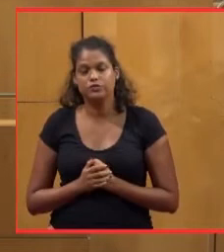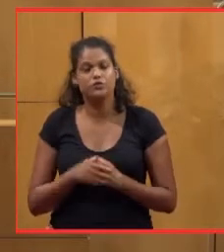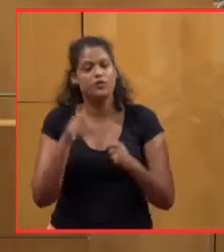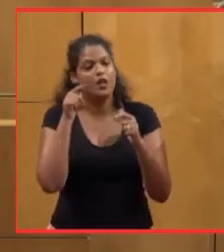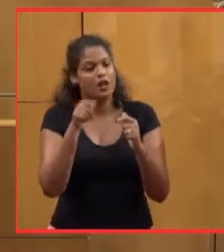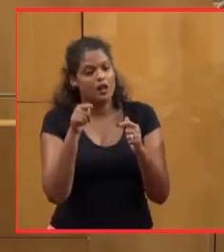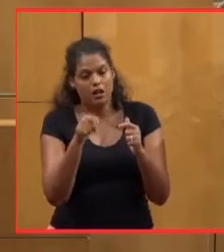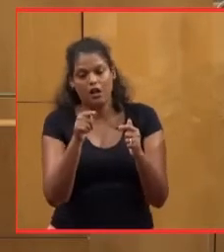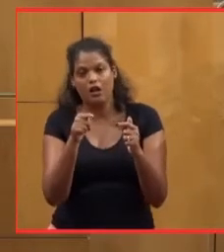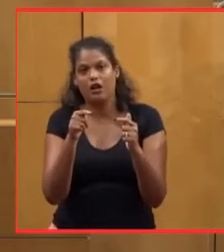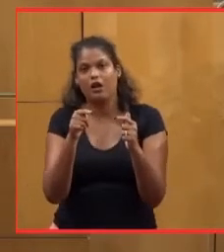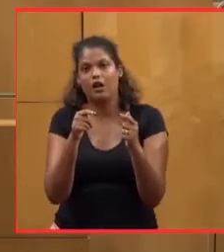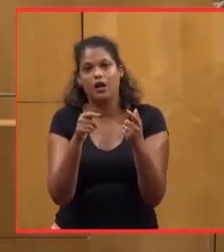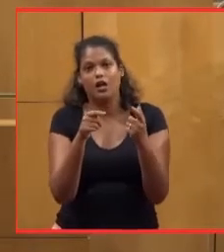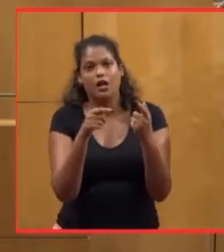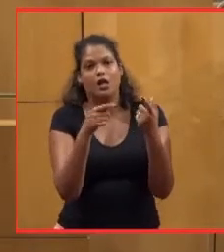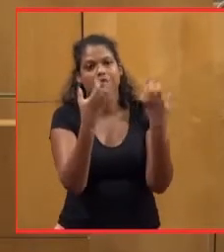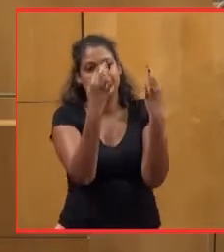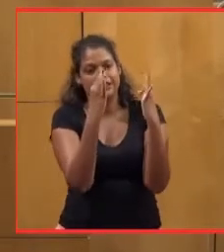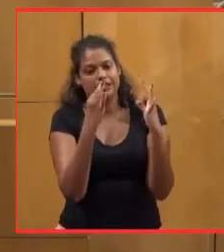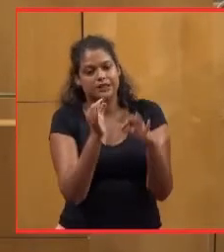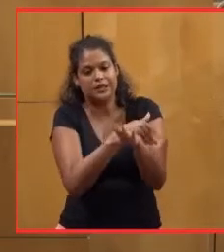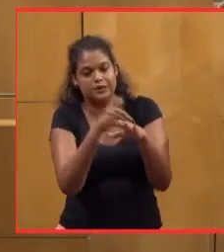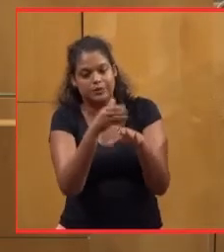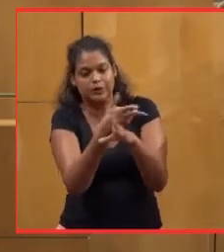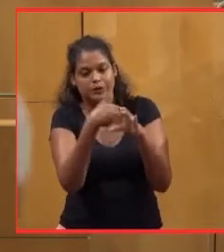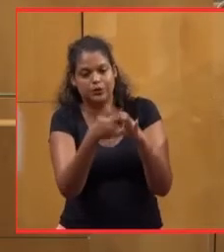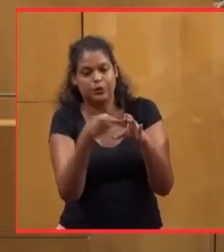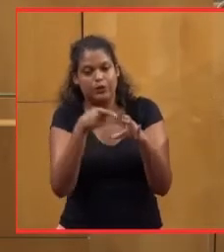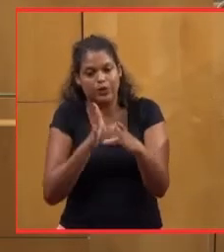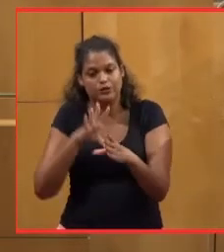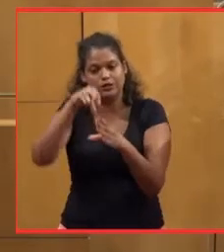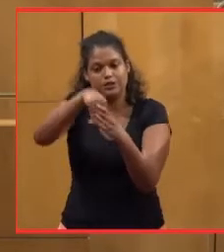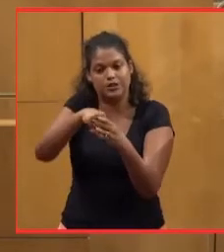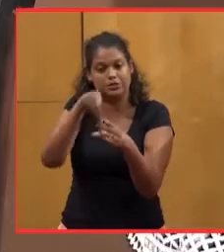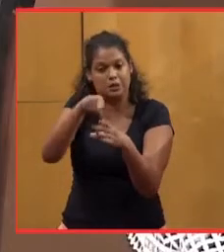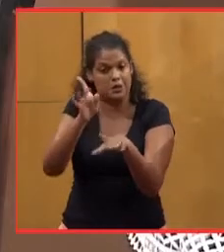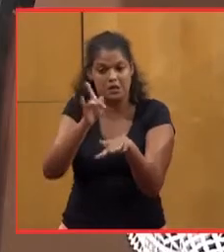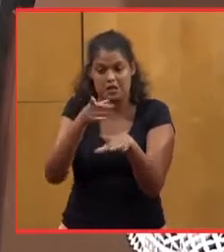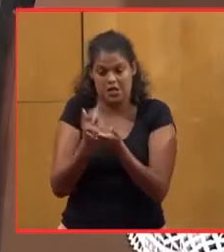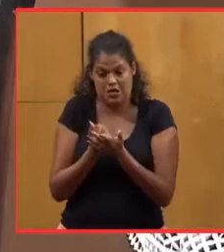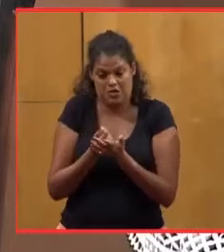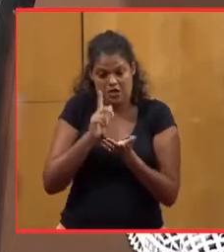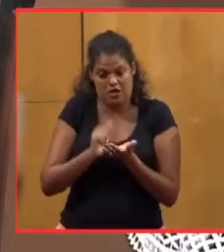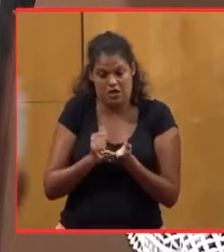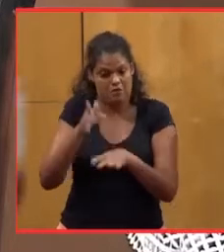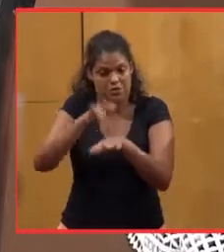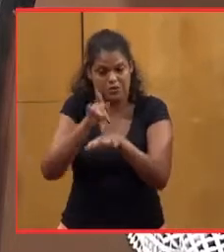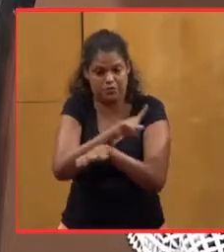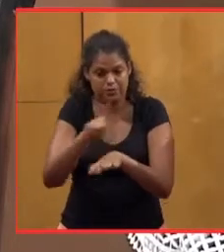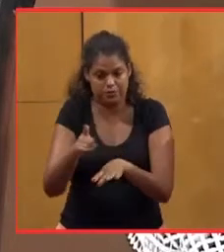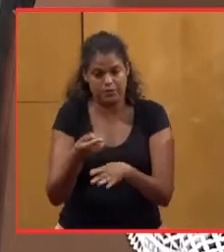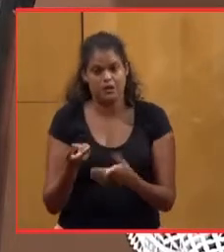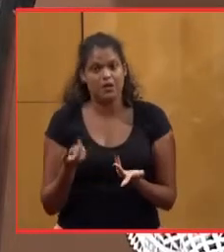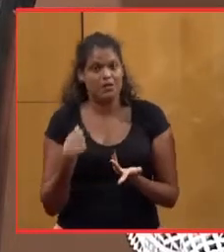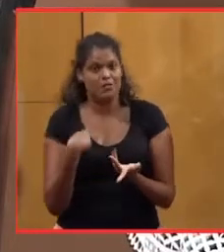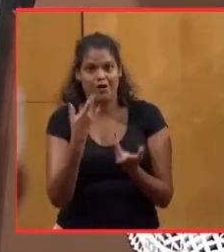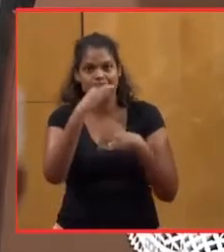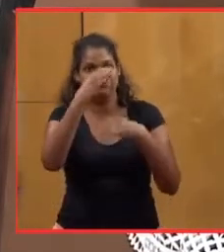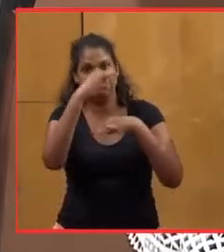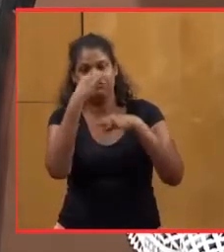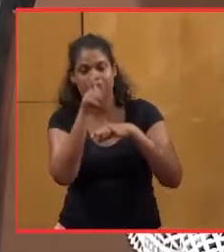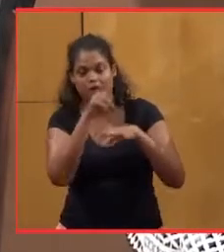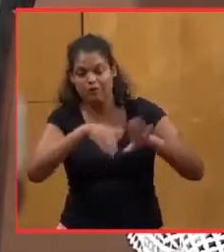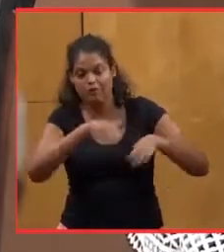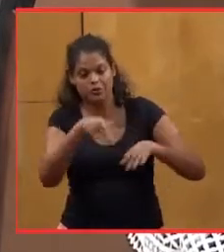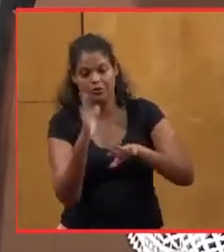plusieurs dizaines de millions d'euros sous la seule partie investissement qui n'a pas été réalisée alors que l'argent est là. Je ne parle même pas de la partie